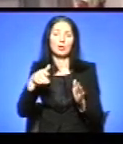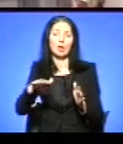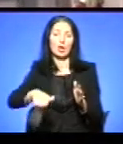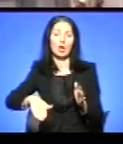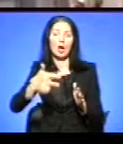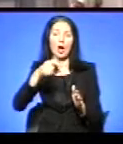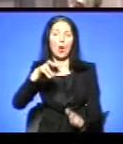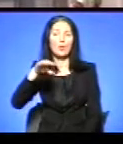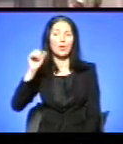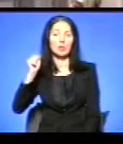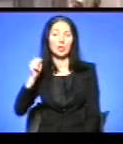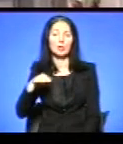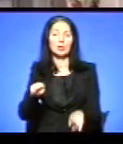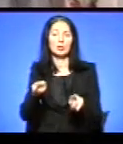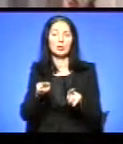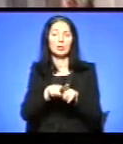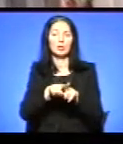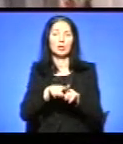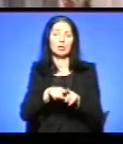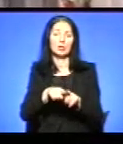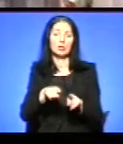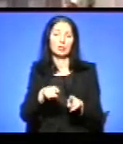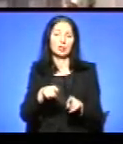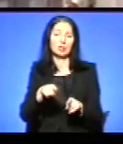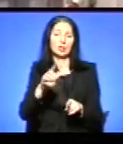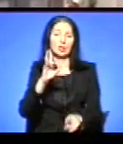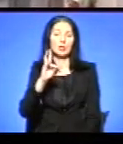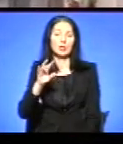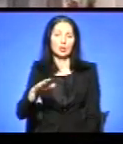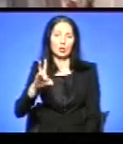лівої гумілки, і лівої верхньої кінцівки.